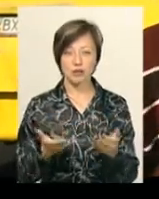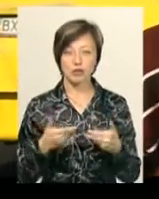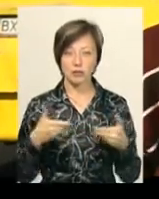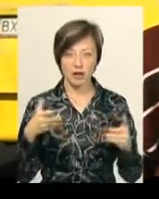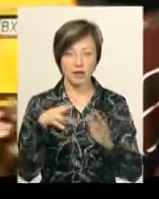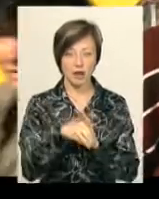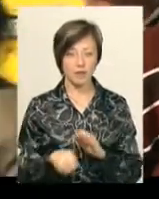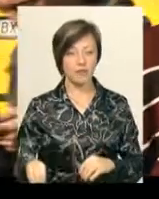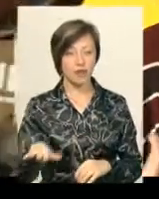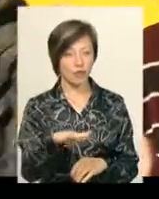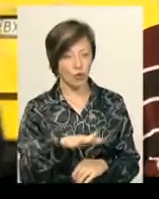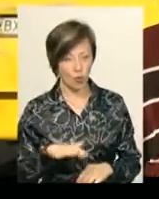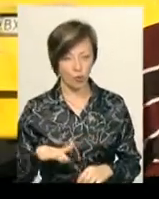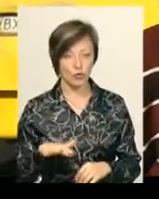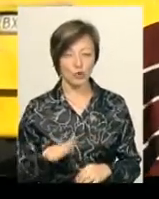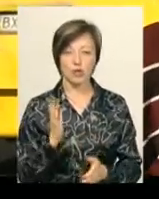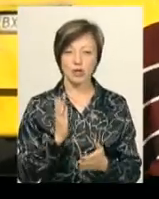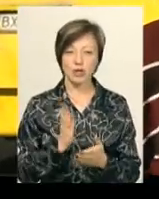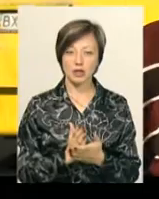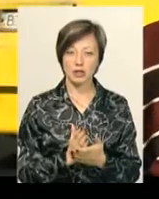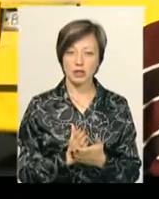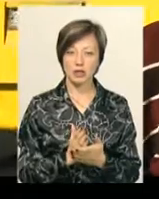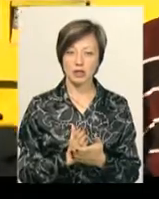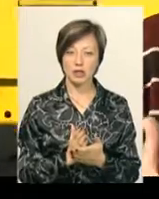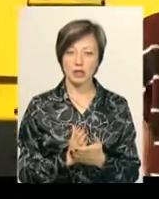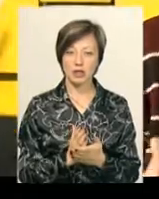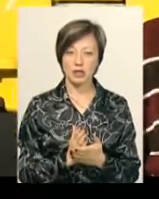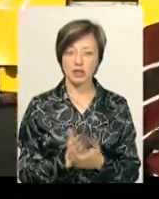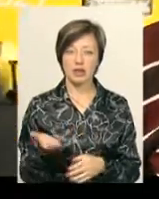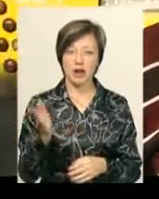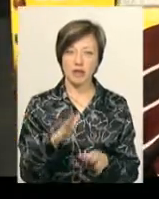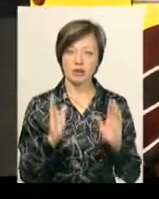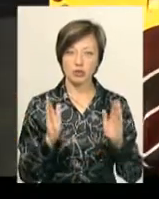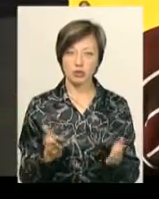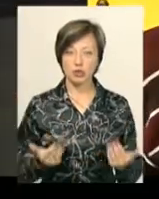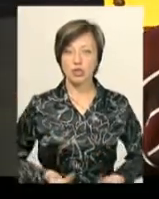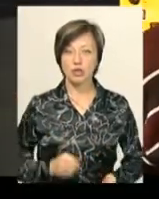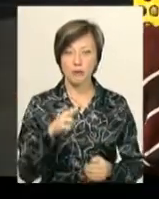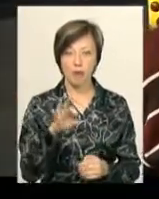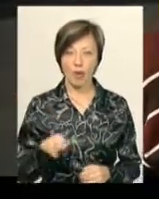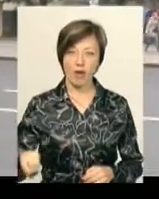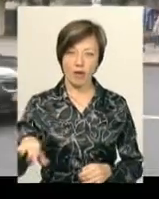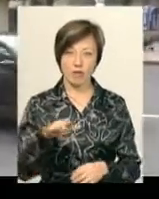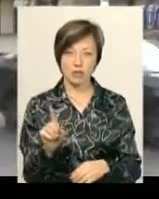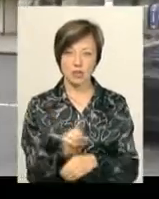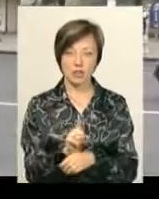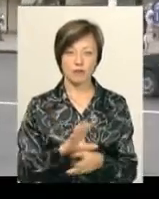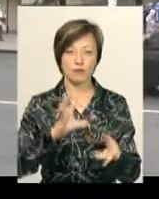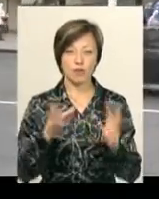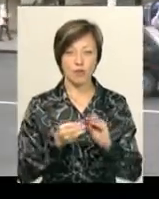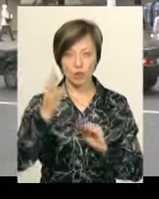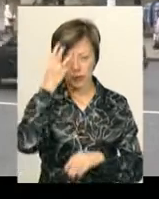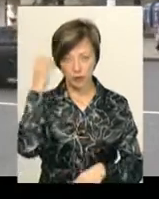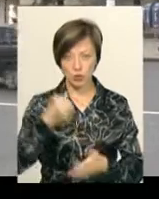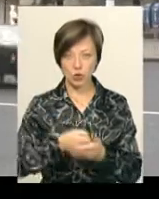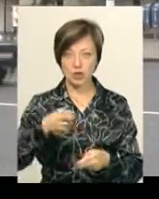йдемо в Європу, якщо нас ведуть в Європу, то давайте будемо жити по європейському стандартах. Всього у Хмельницькому до